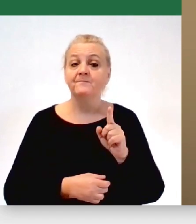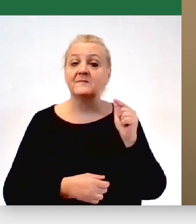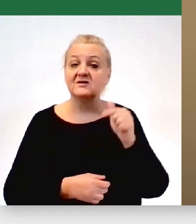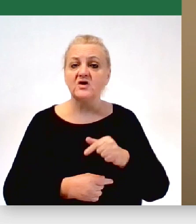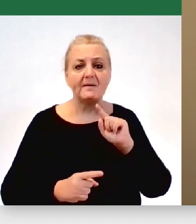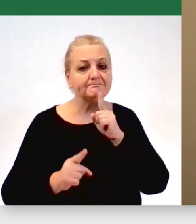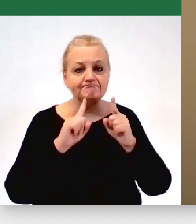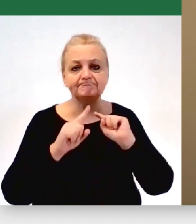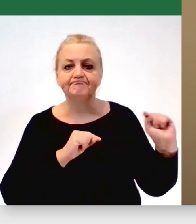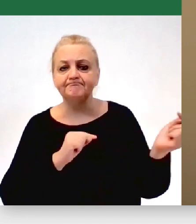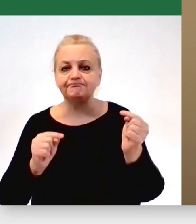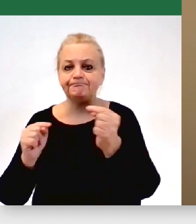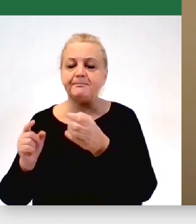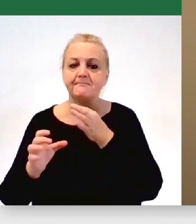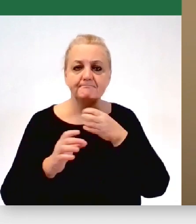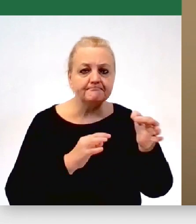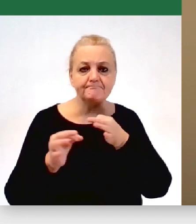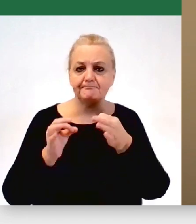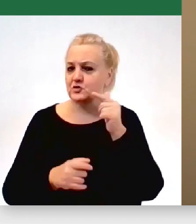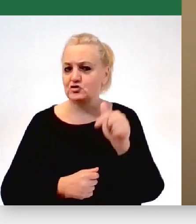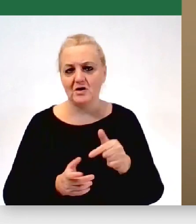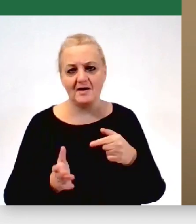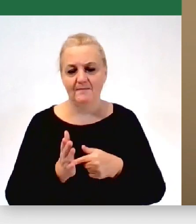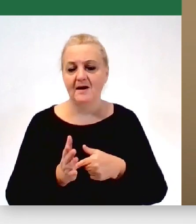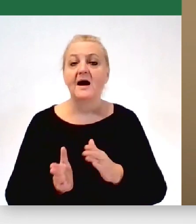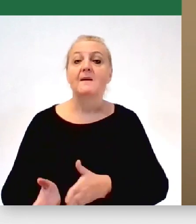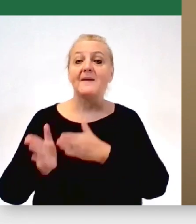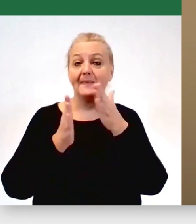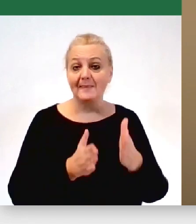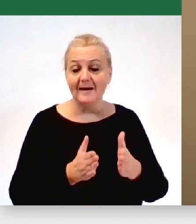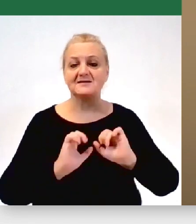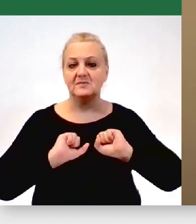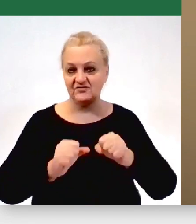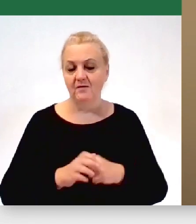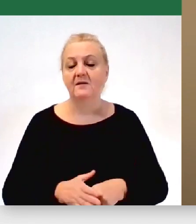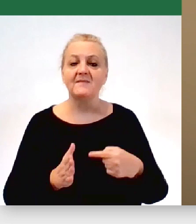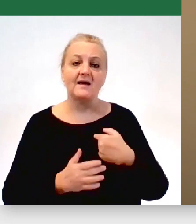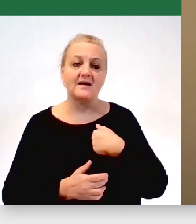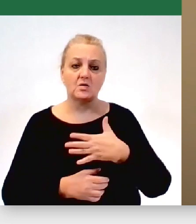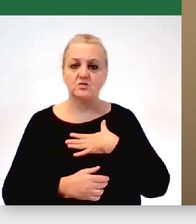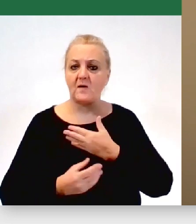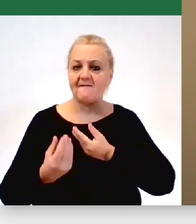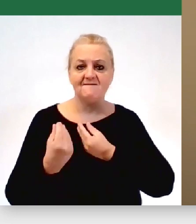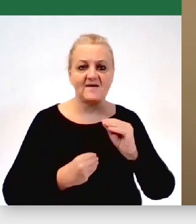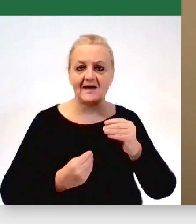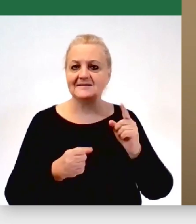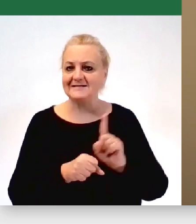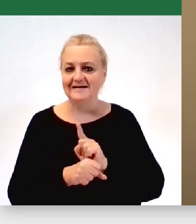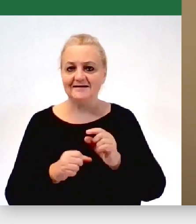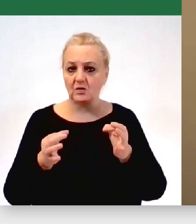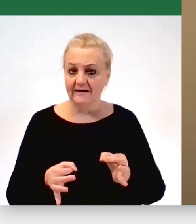konsultować, konsultować i konsultować, a potem dopiero tak naprawdę działać. To, co mi się wydaje być największym zagrożeniem dzisiaj,